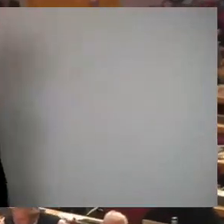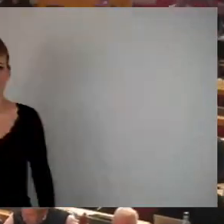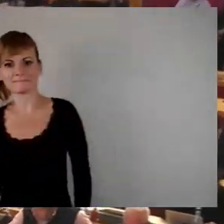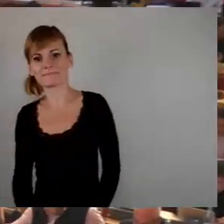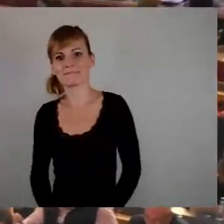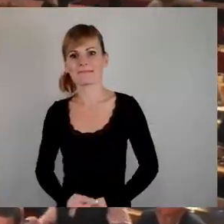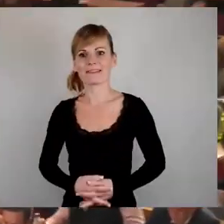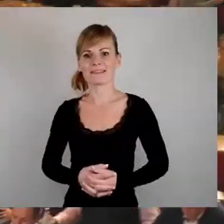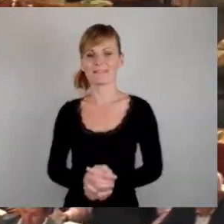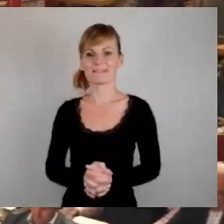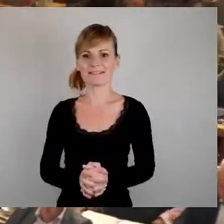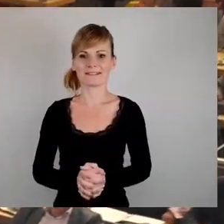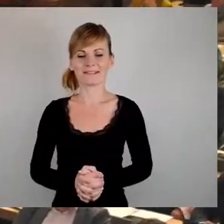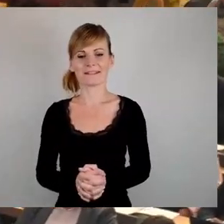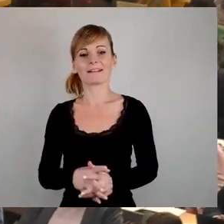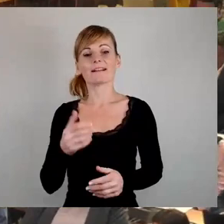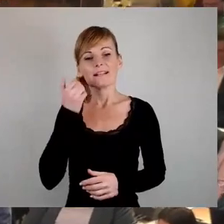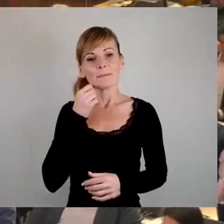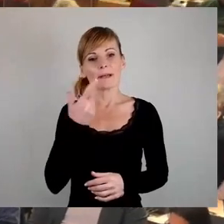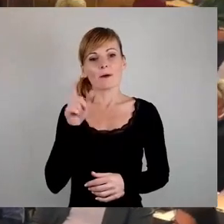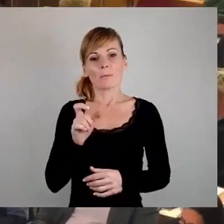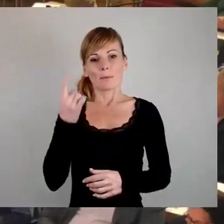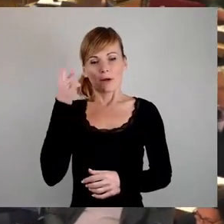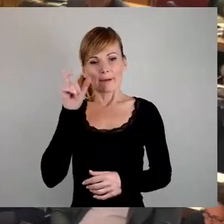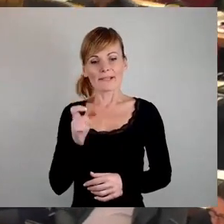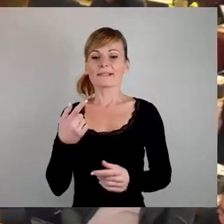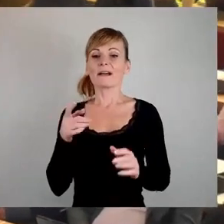Sehr geehrter Herr Oberbürgermeister, werte Kolleginnen und Kollegen,